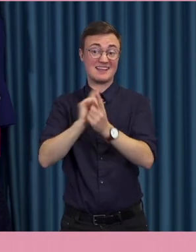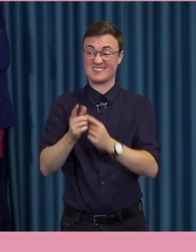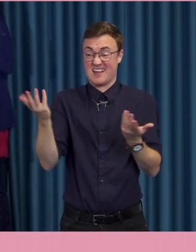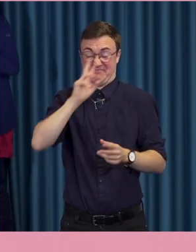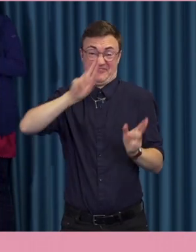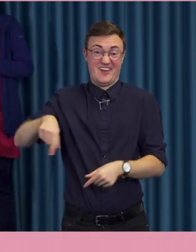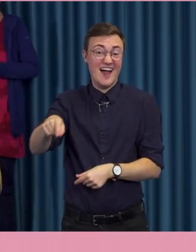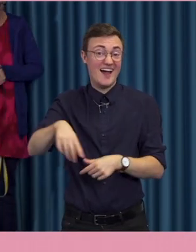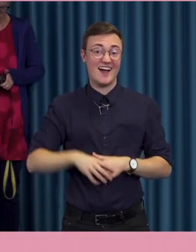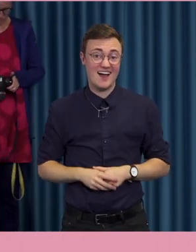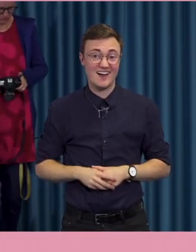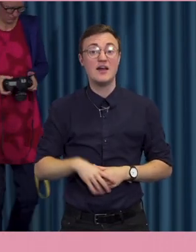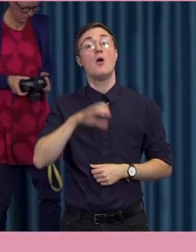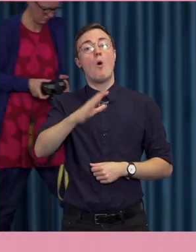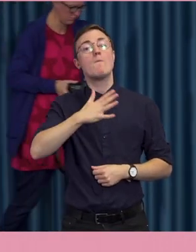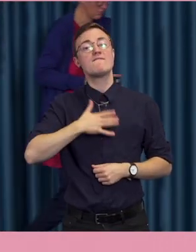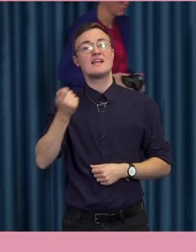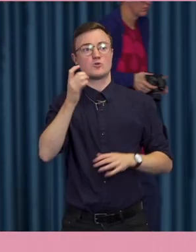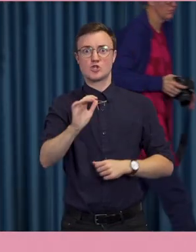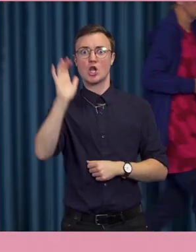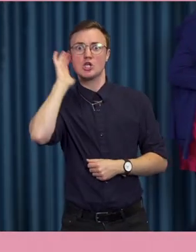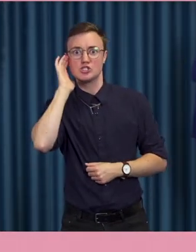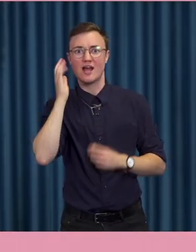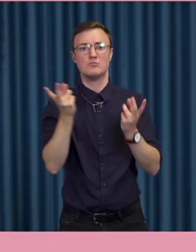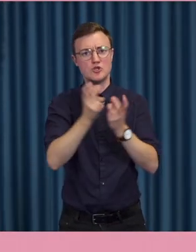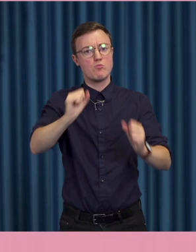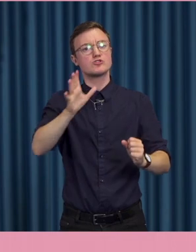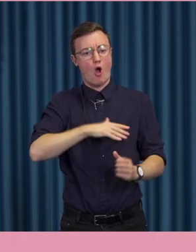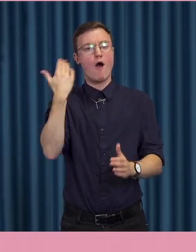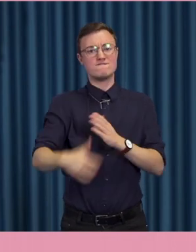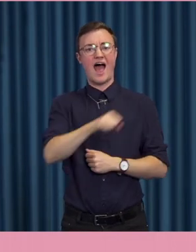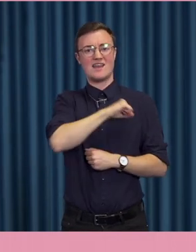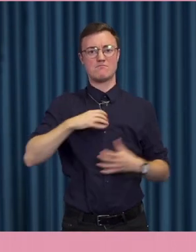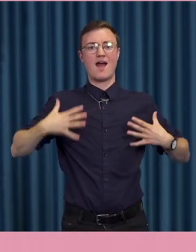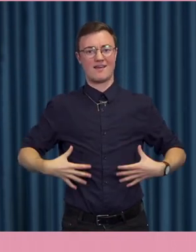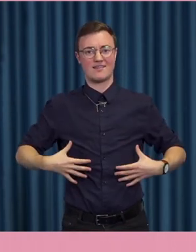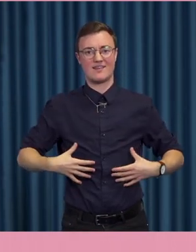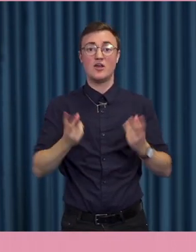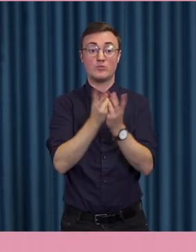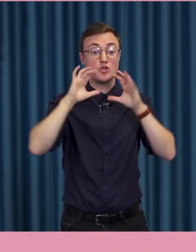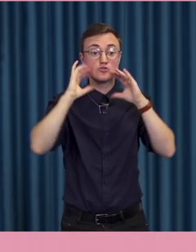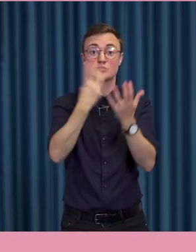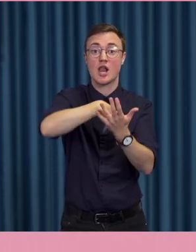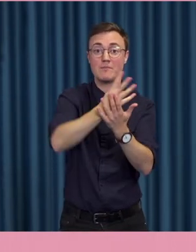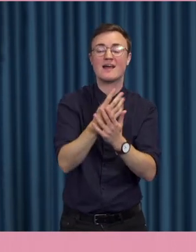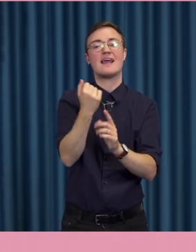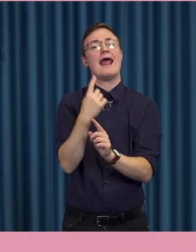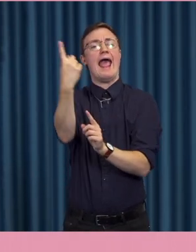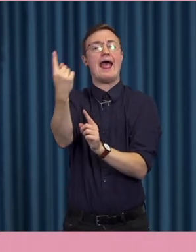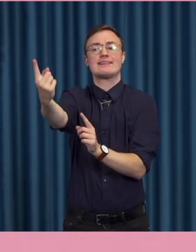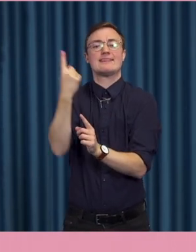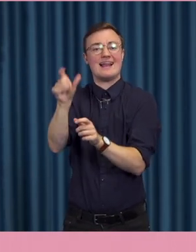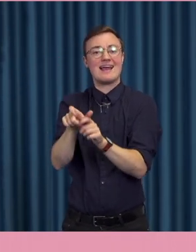Det hjälper då om man vill att någon ska lyssna på en att redan ha stort inflytande. Och sociala medier blir då snarare ytterligare en kanal